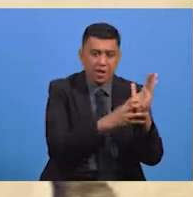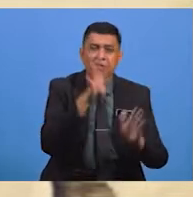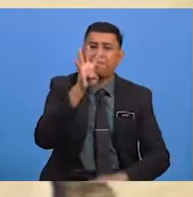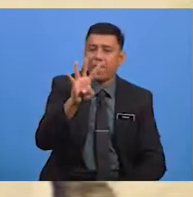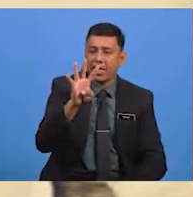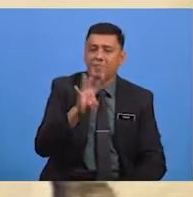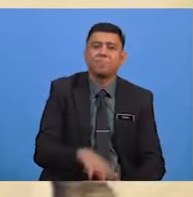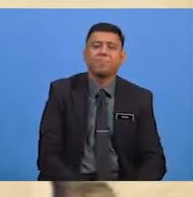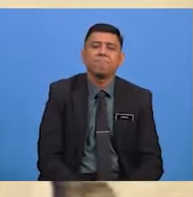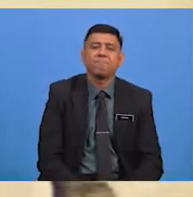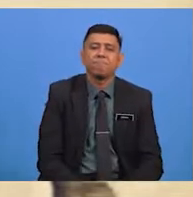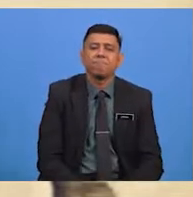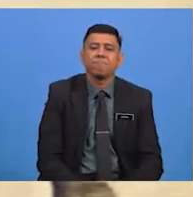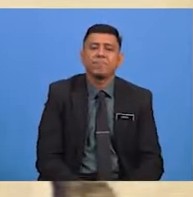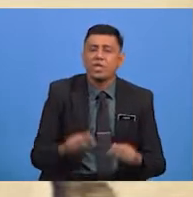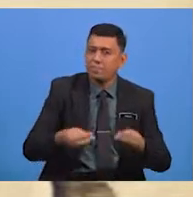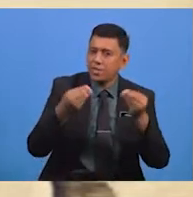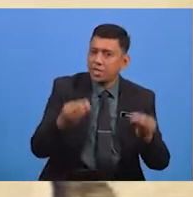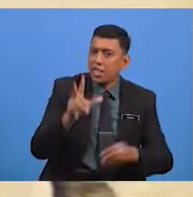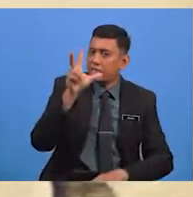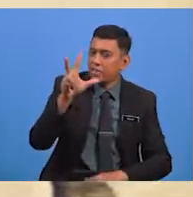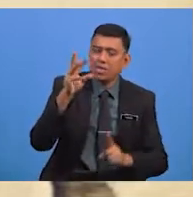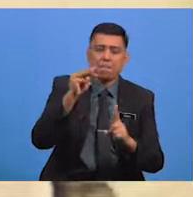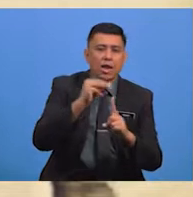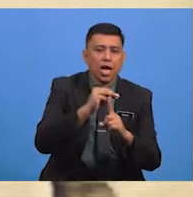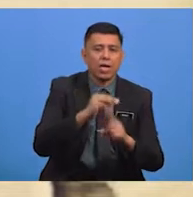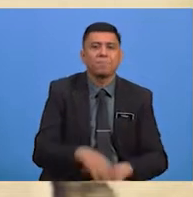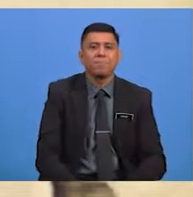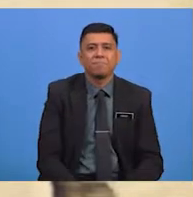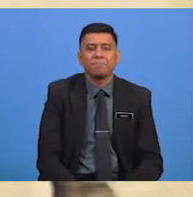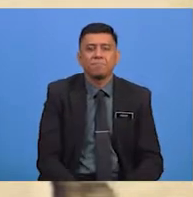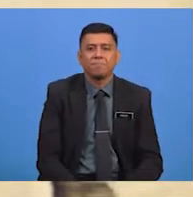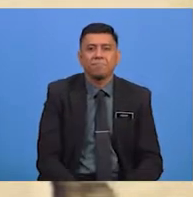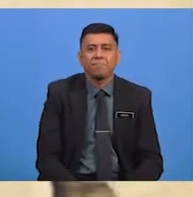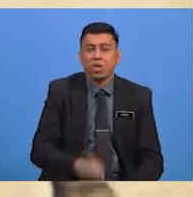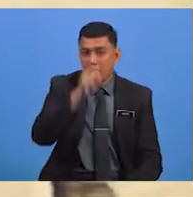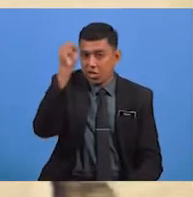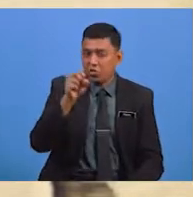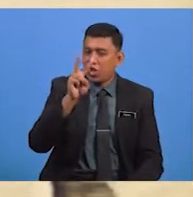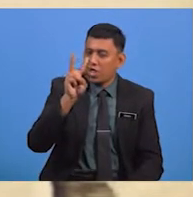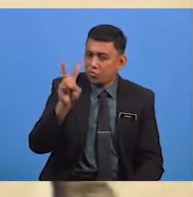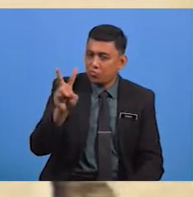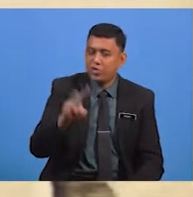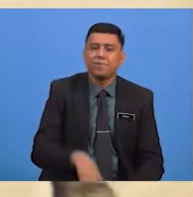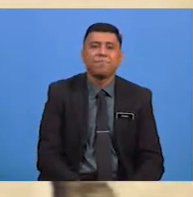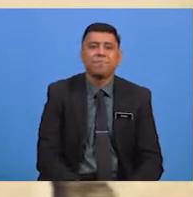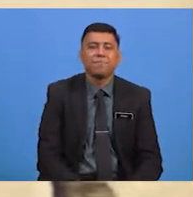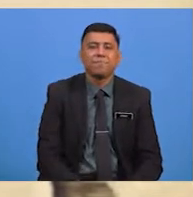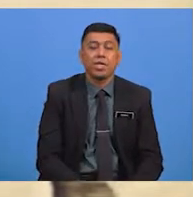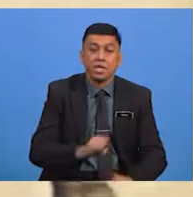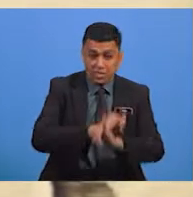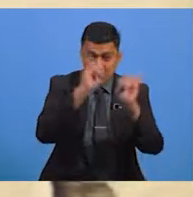Syair Soalan Ini Diberikan Tiga Markah Soalan Soalan Kedua Pula Ialah